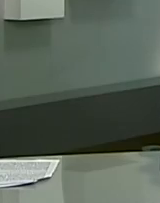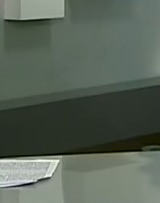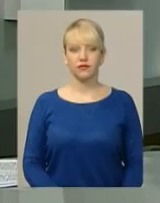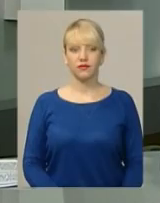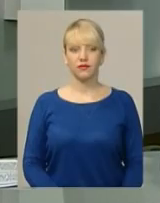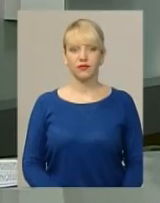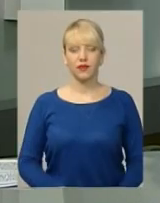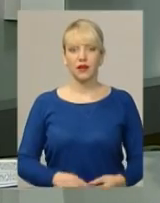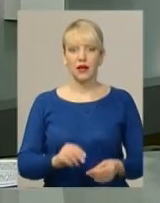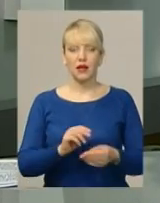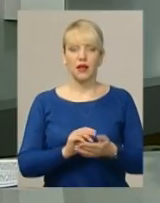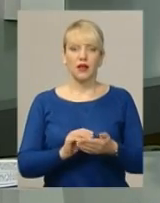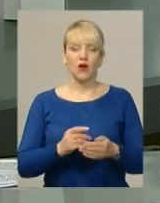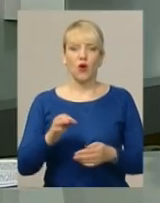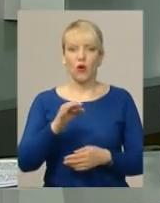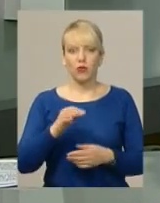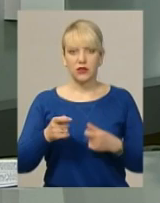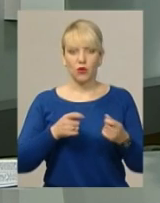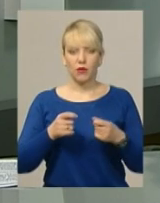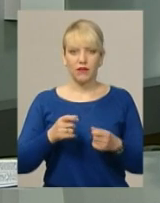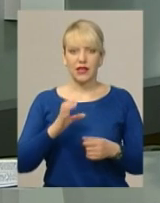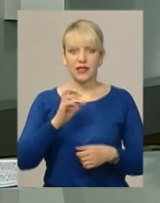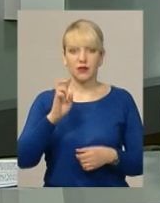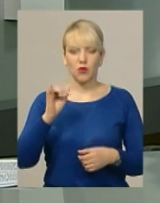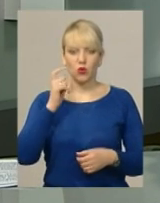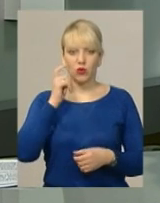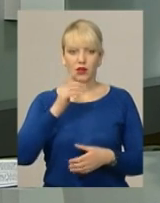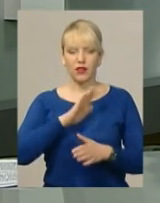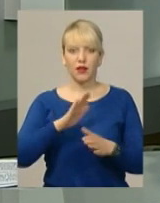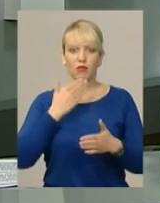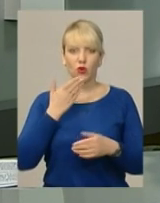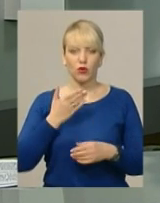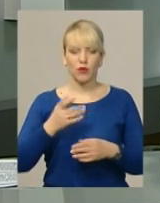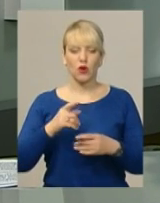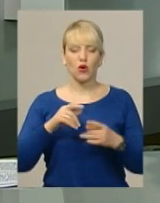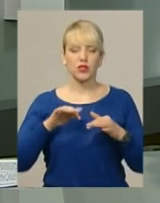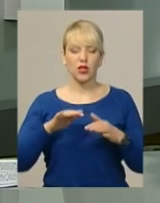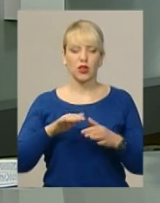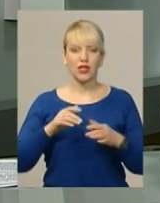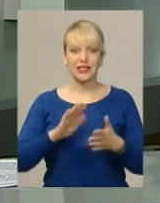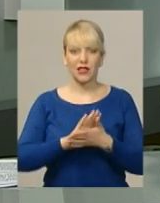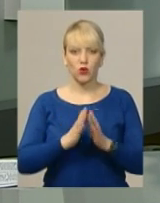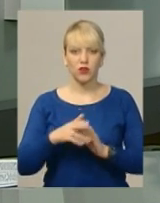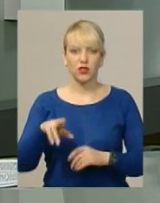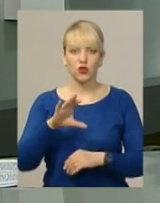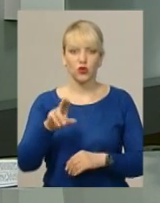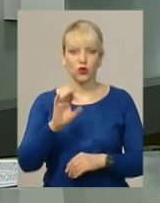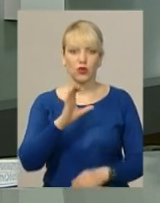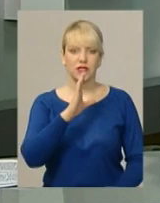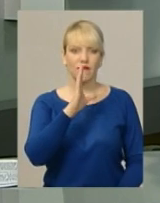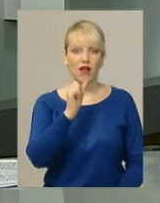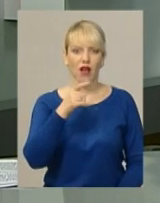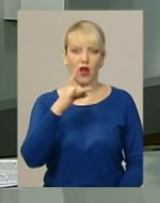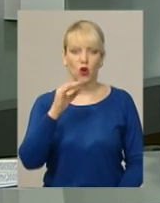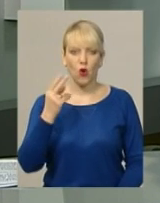Пресслужба обласного управління Служби безпеки України досі не прокоментувала ситуацію довкола корпорації «Сварог» у Шепетівці. Нагадаю, там